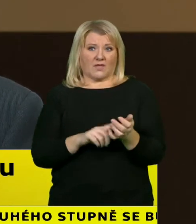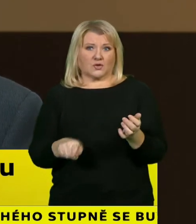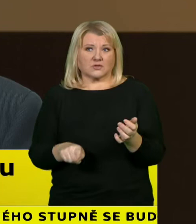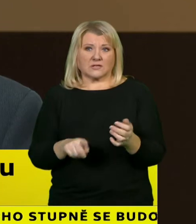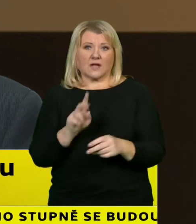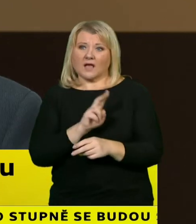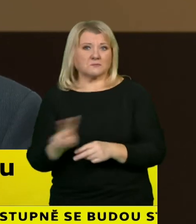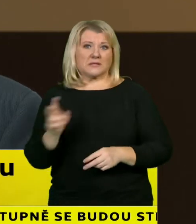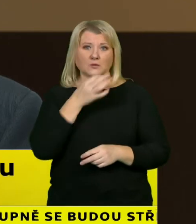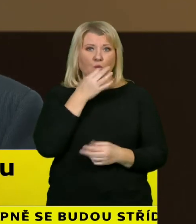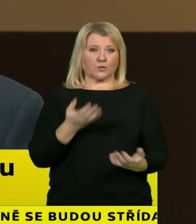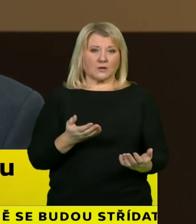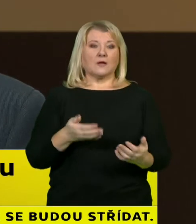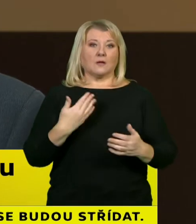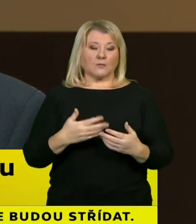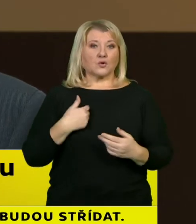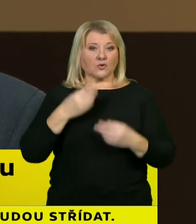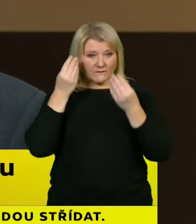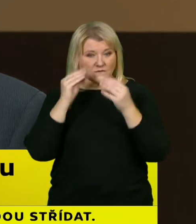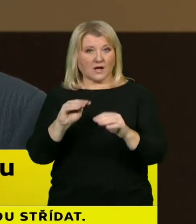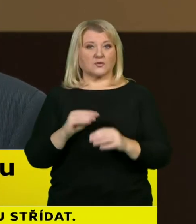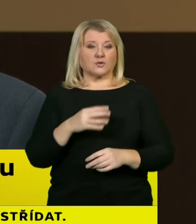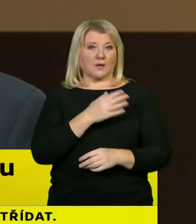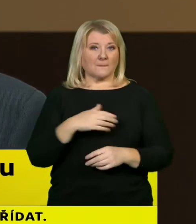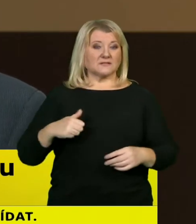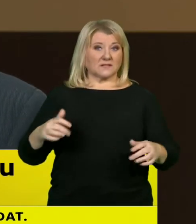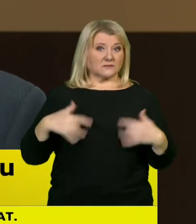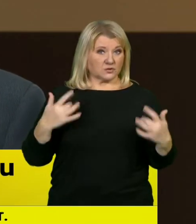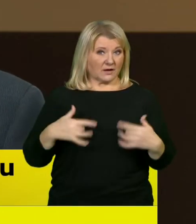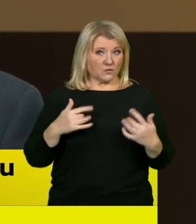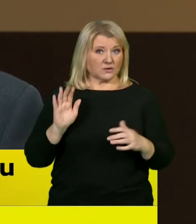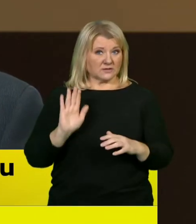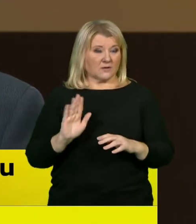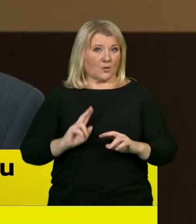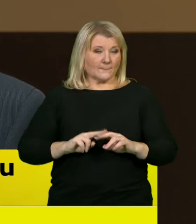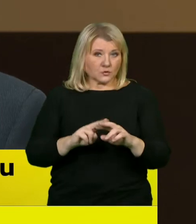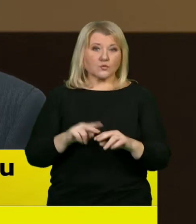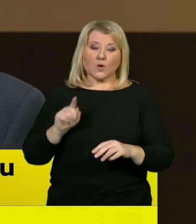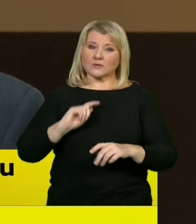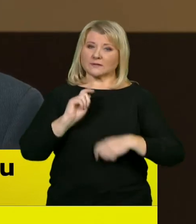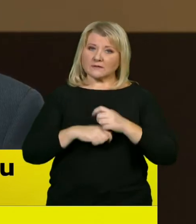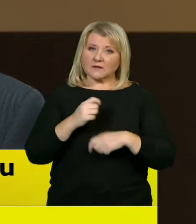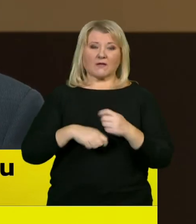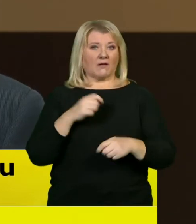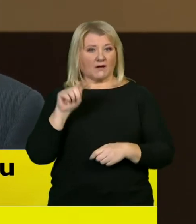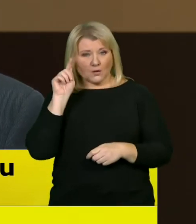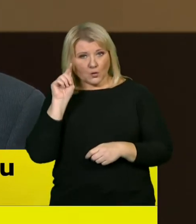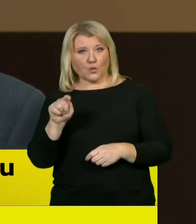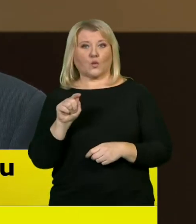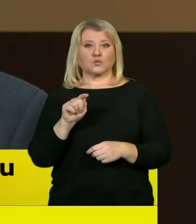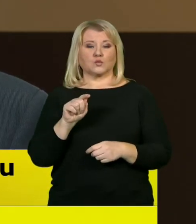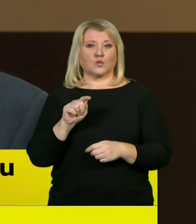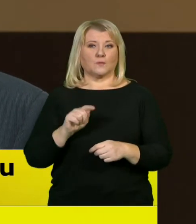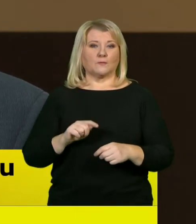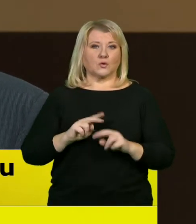realizovatelná a proto si vážím přístupu ministerstva zdravotnictví, které se chová maximálně zodpovědně ke svému rezortu a